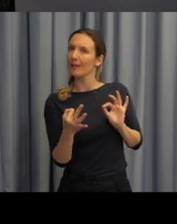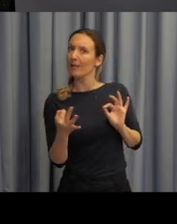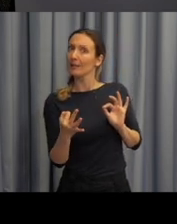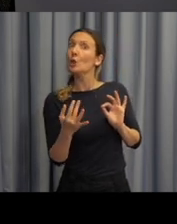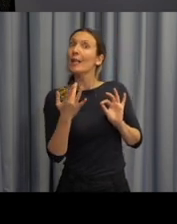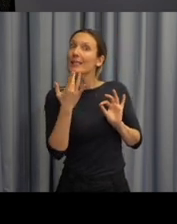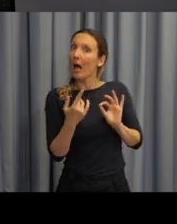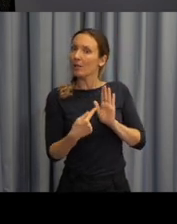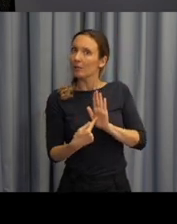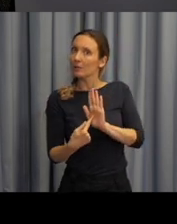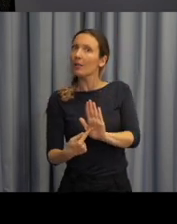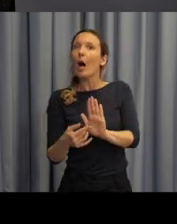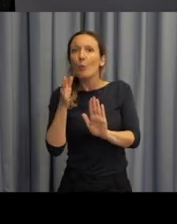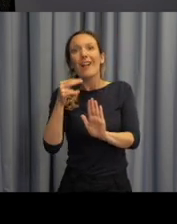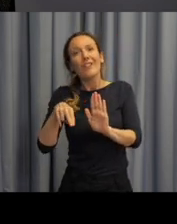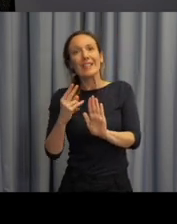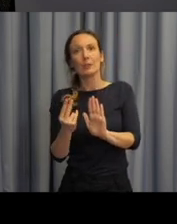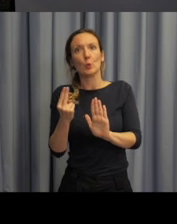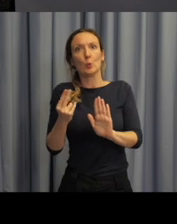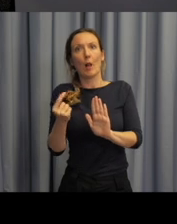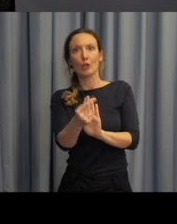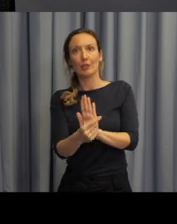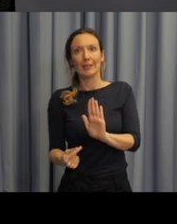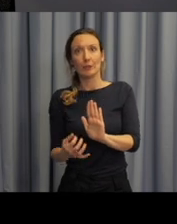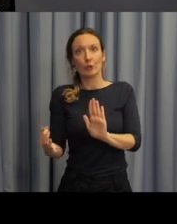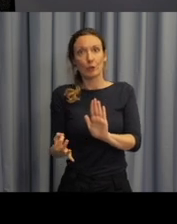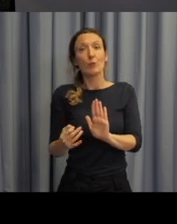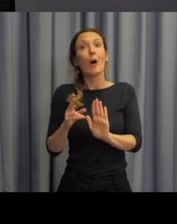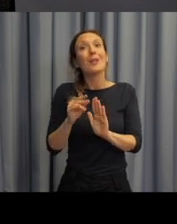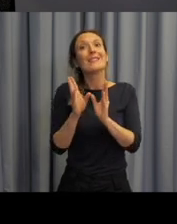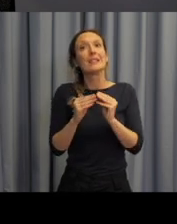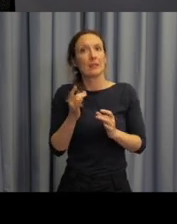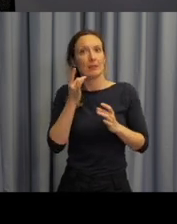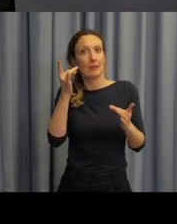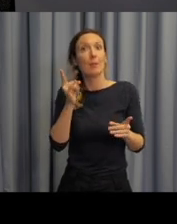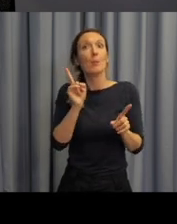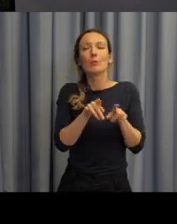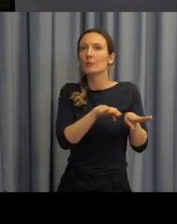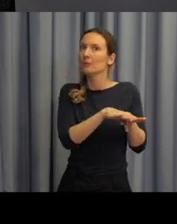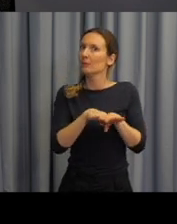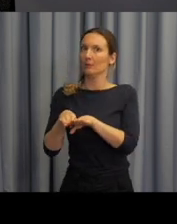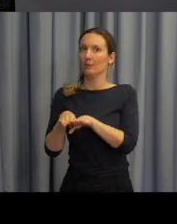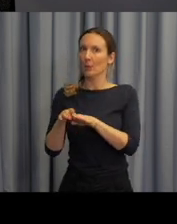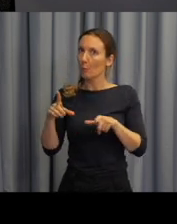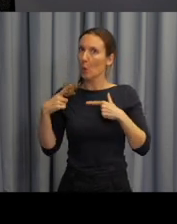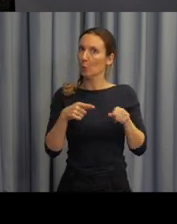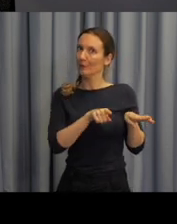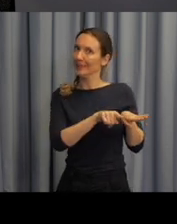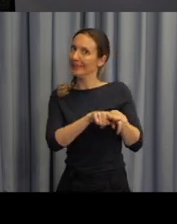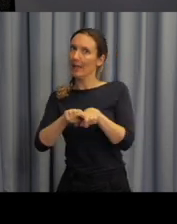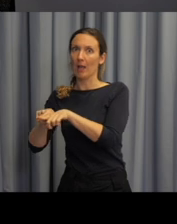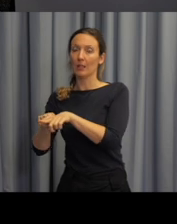důsledně ho potom v té výuce používáme, tedy ten prvek,